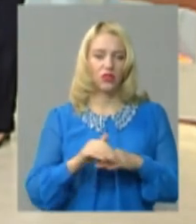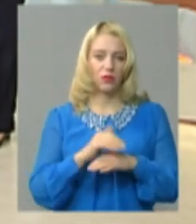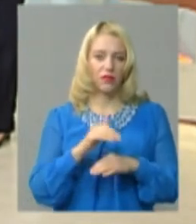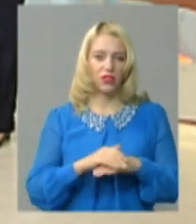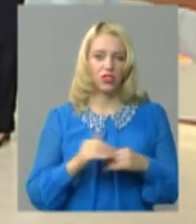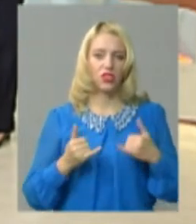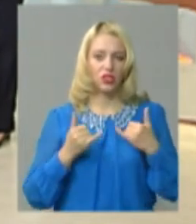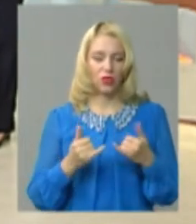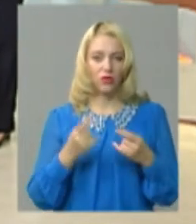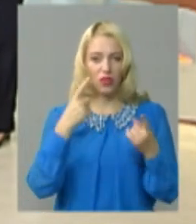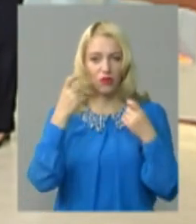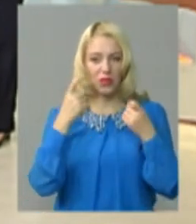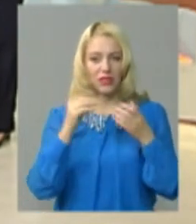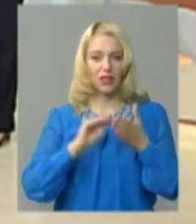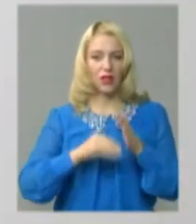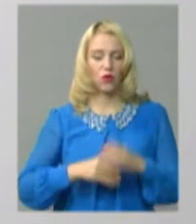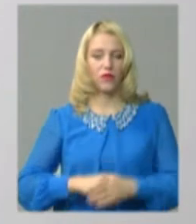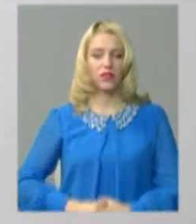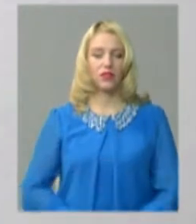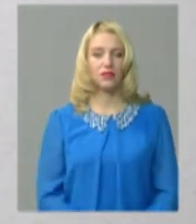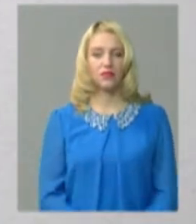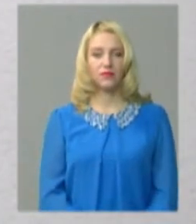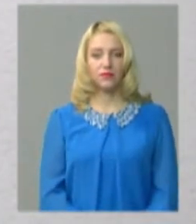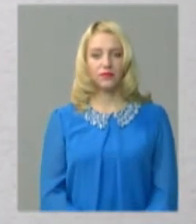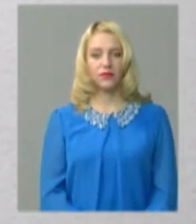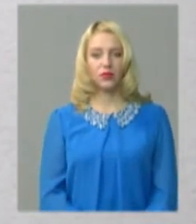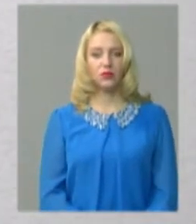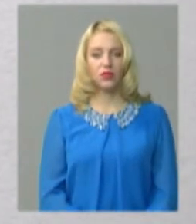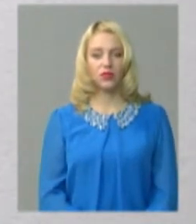Прошу, інформаційна довідка Музика